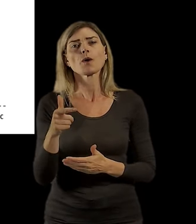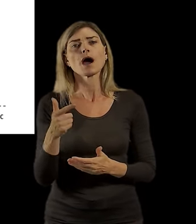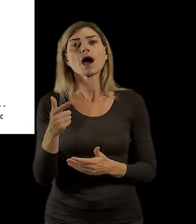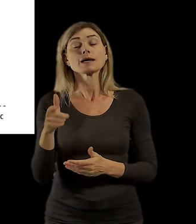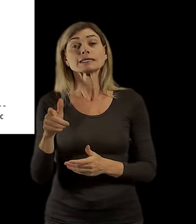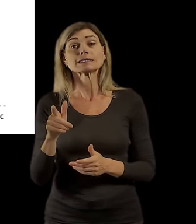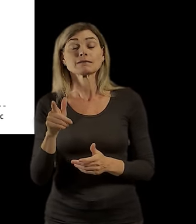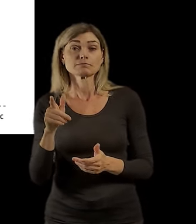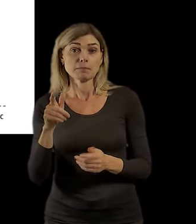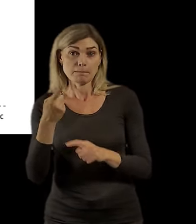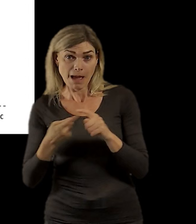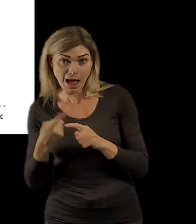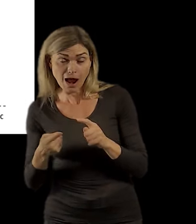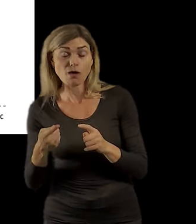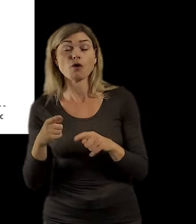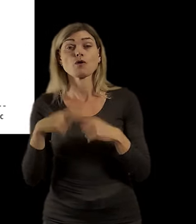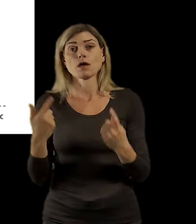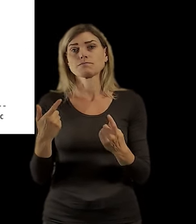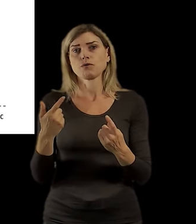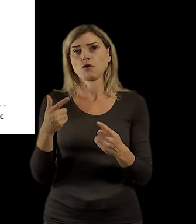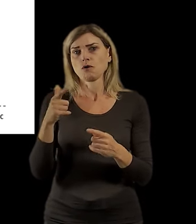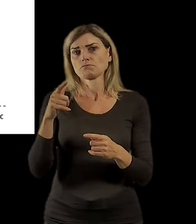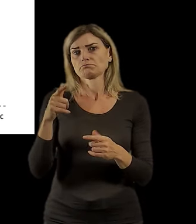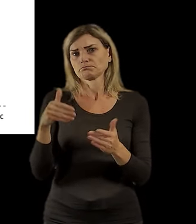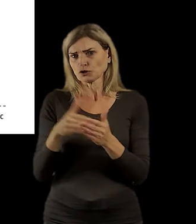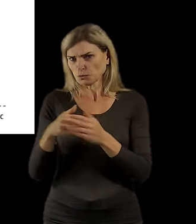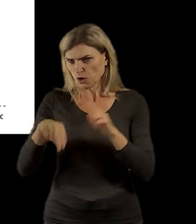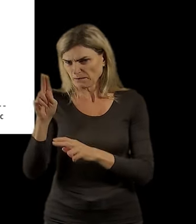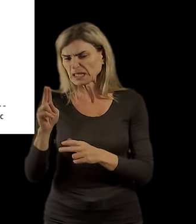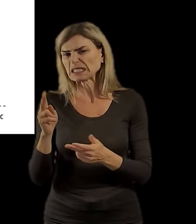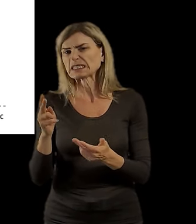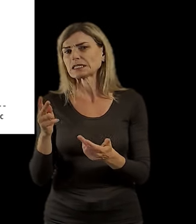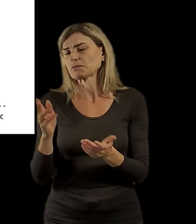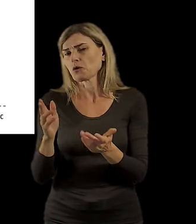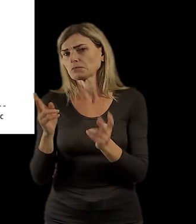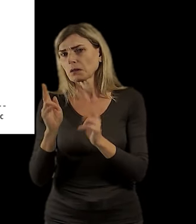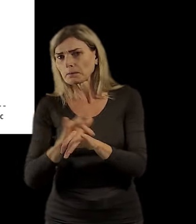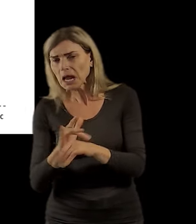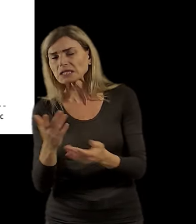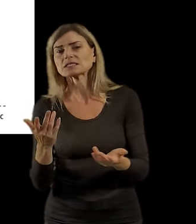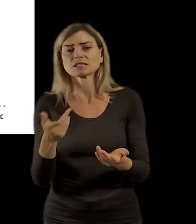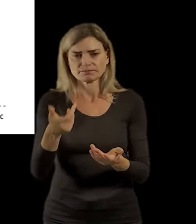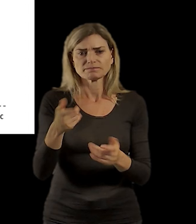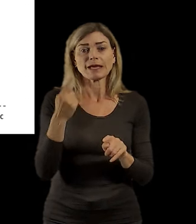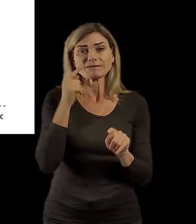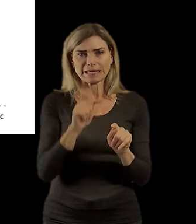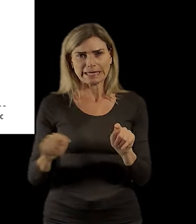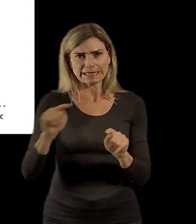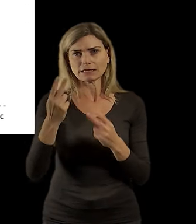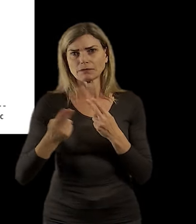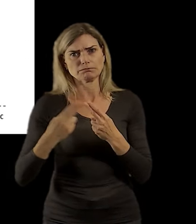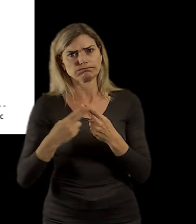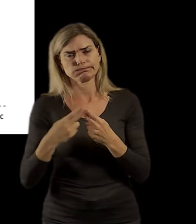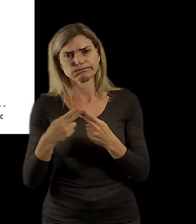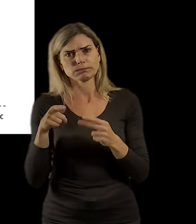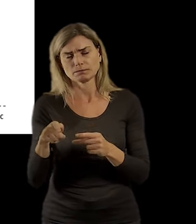dostatečnosti neboli nedostatečnosti. A na téhle mapě můžete vidět území, která my považujeme za riziková a jsou ohrožena